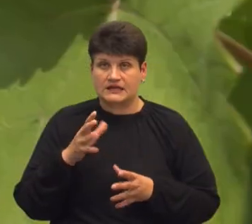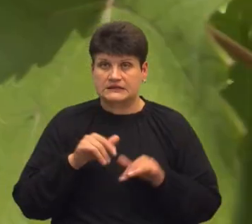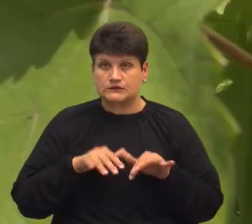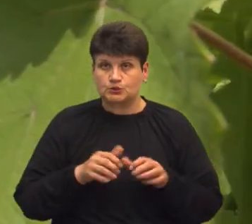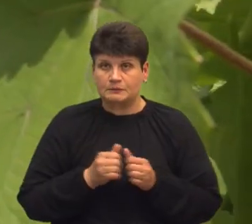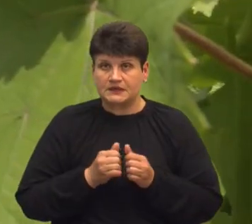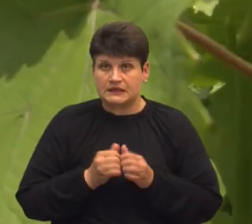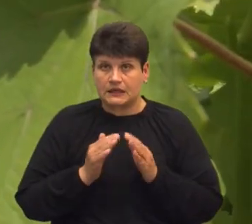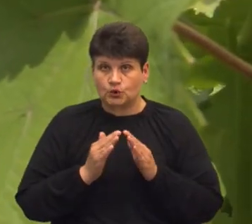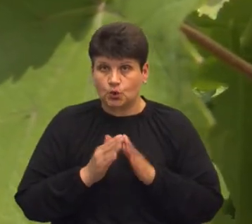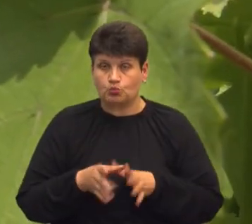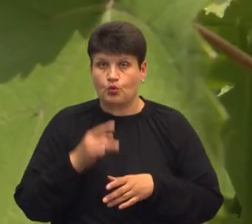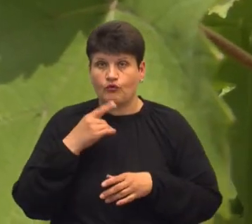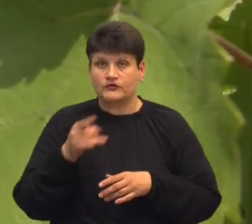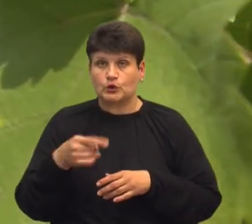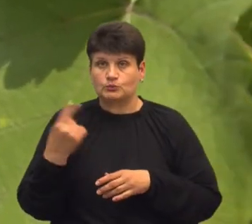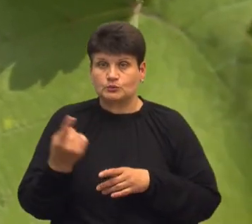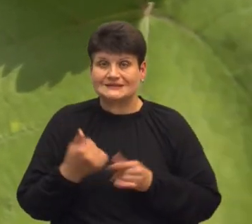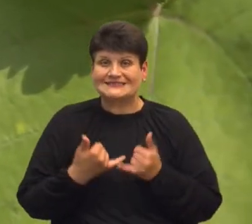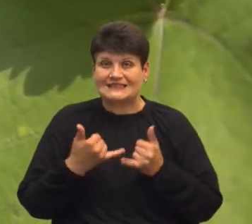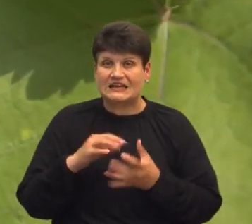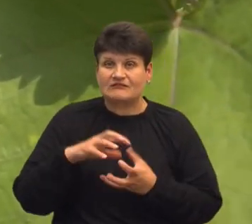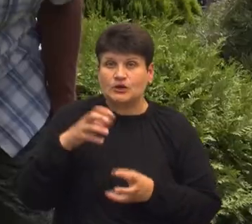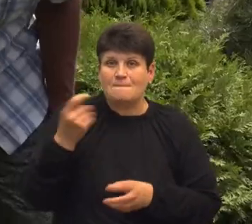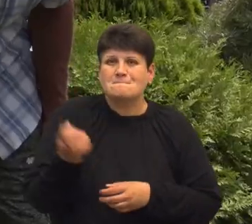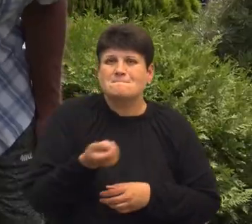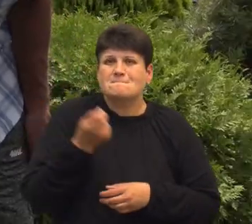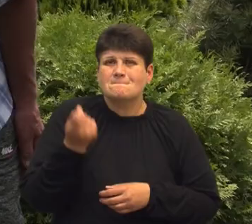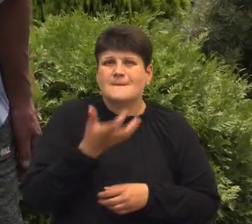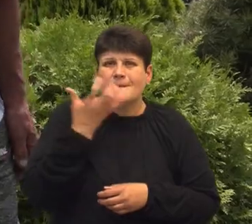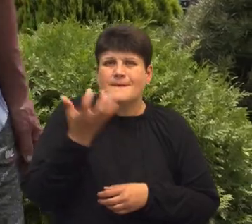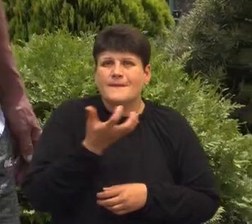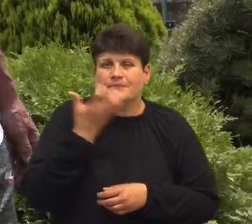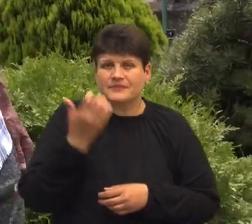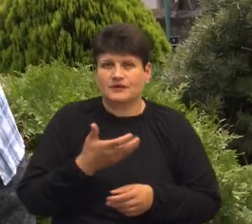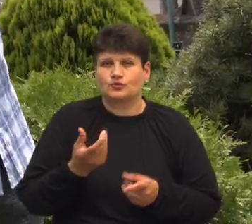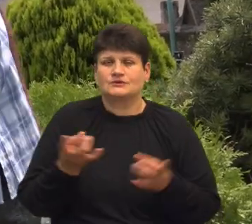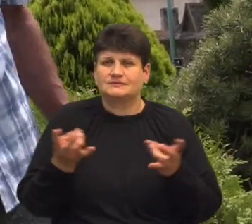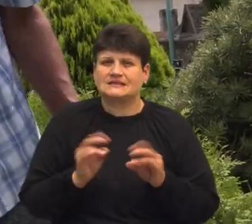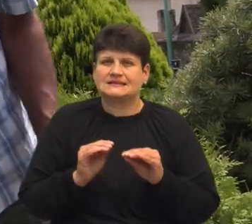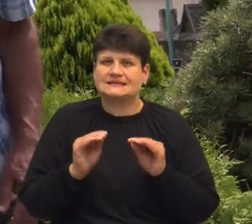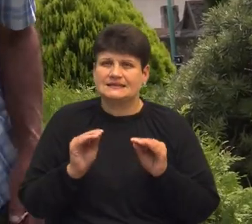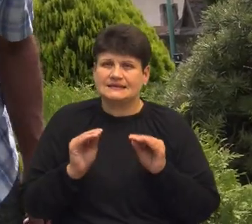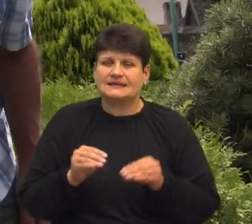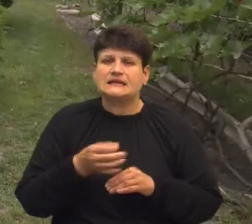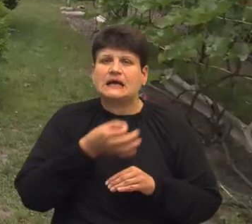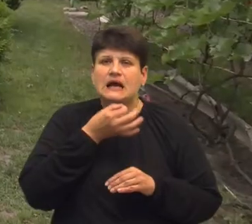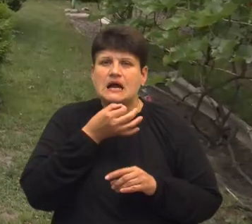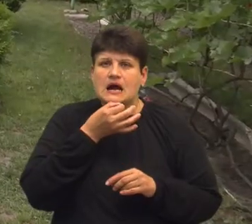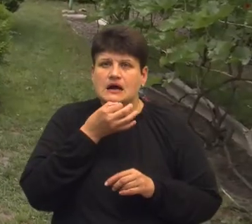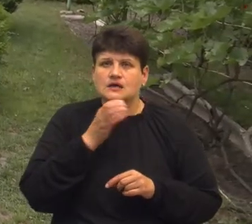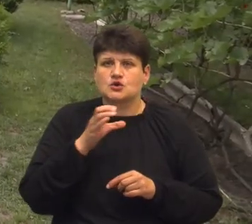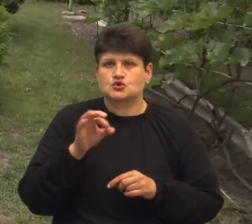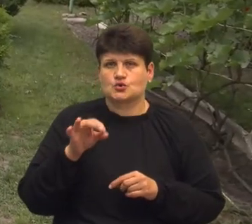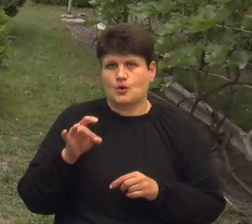домом. Каже, на Тернопільщині для винограду замало високих температур, тому радить садити під відкритим небом саме ранні сорти. Мені дуже